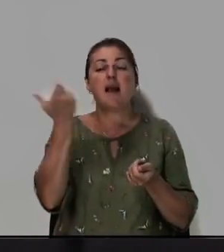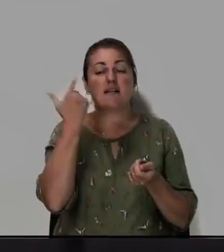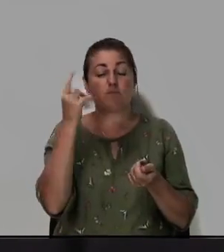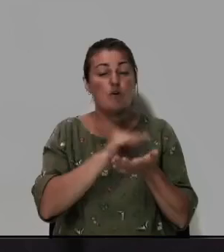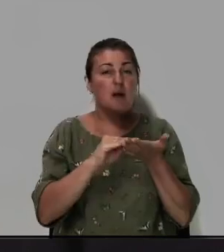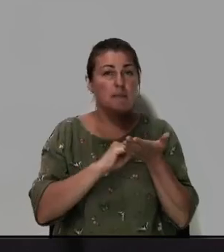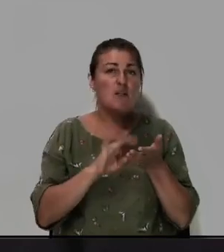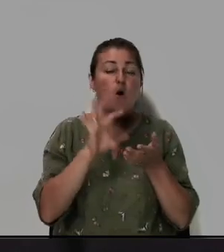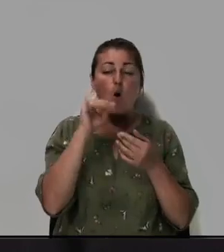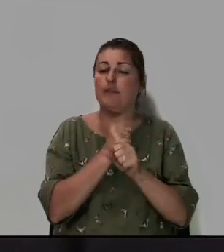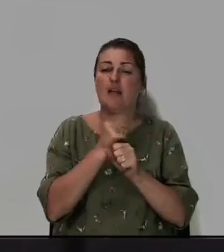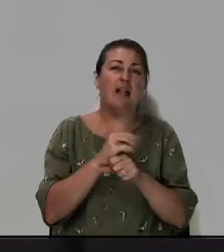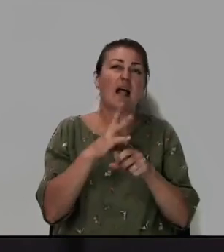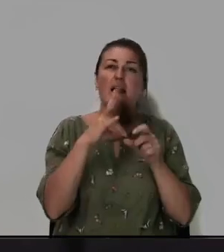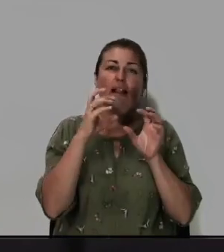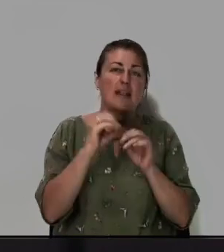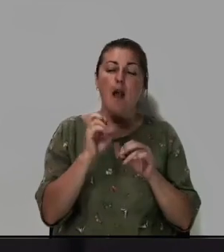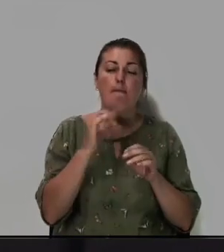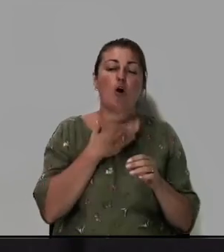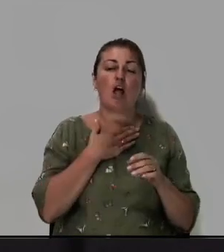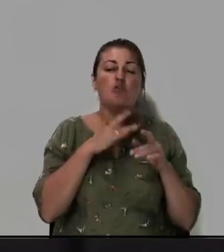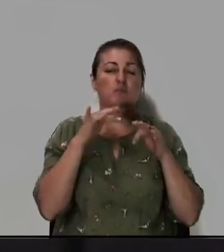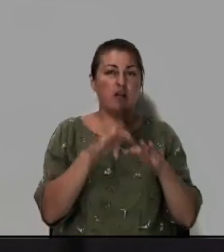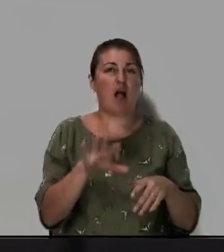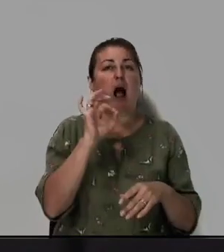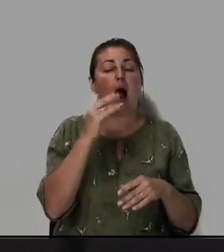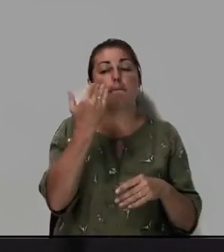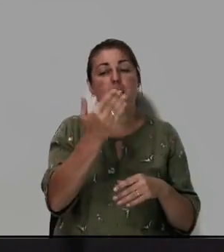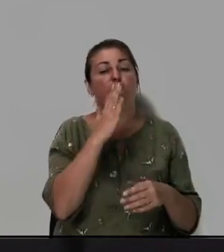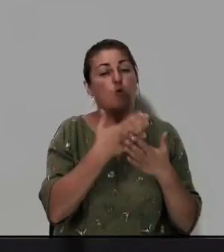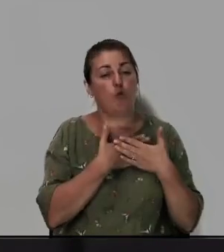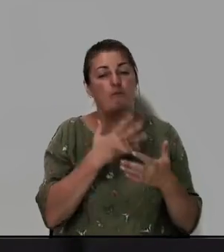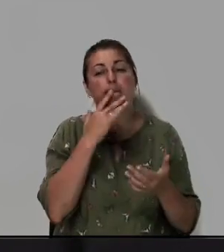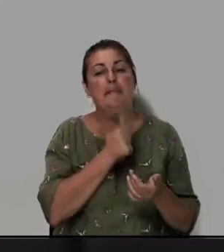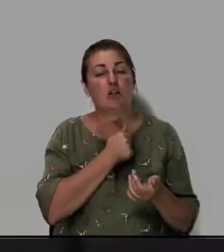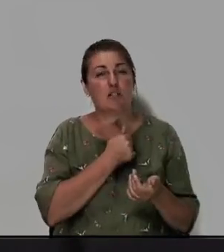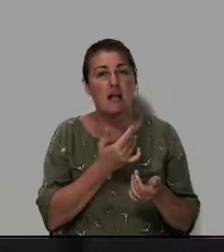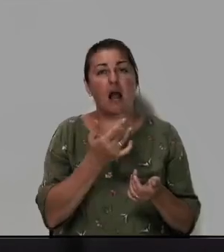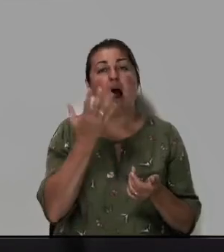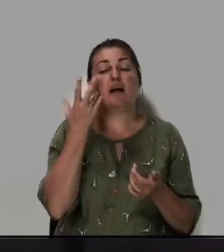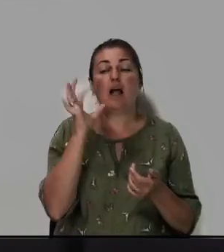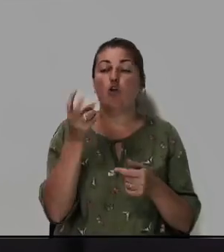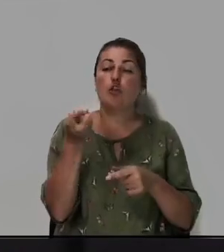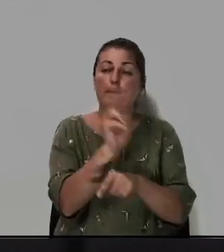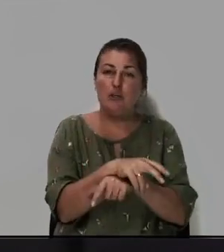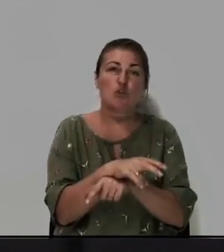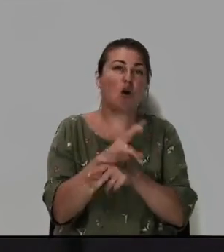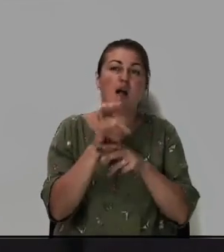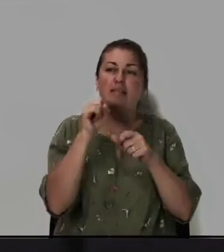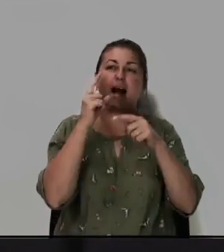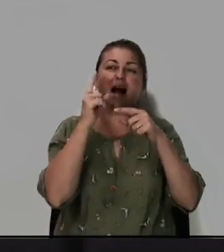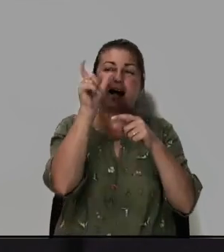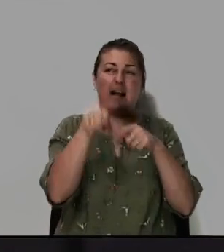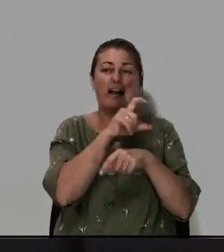написано, Он делает не по нашим делам, но по Его любви и милости. И когда Он пошел на крест, никто из нас не